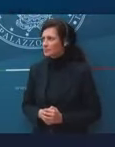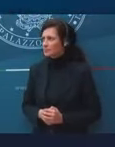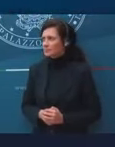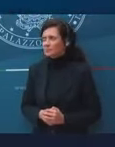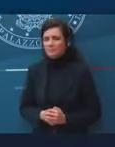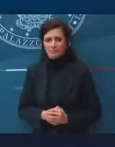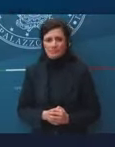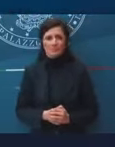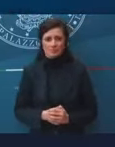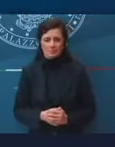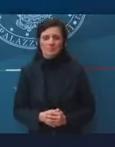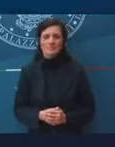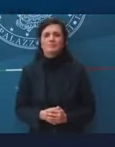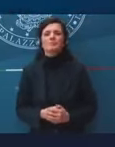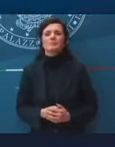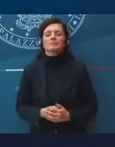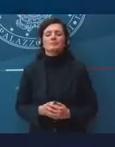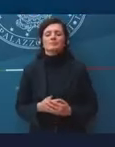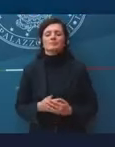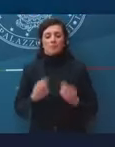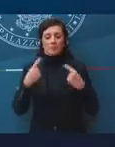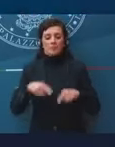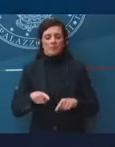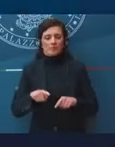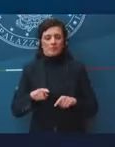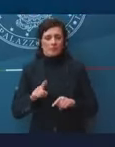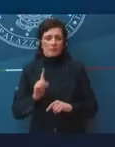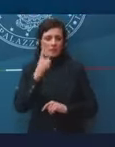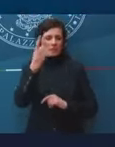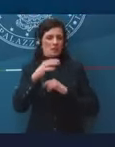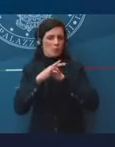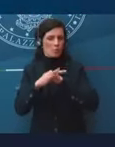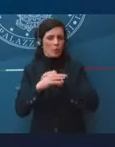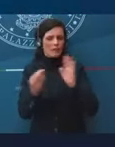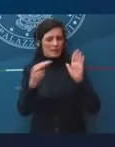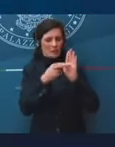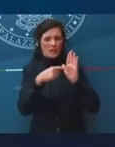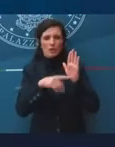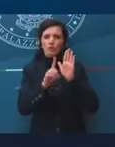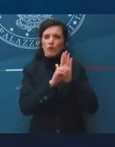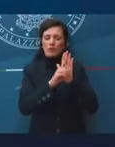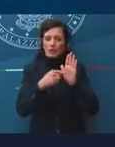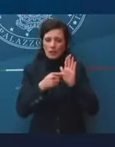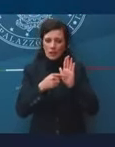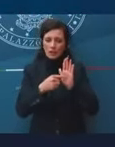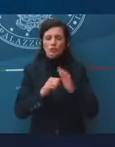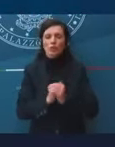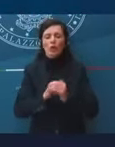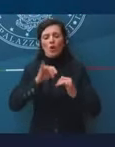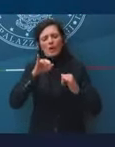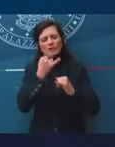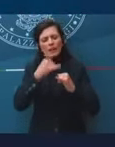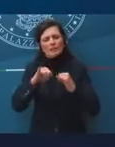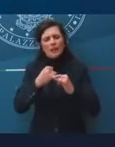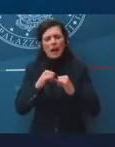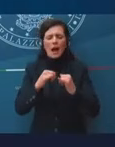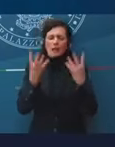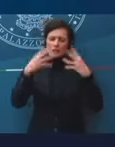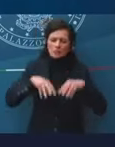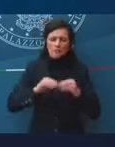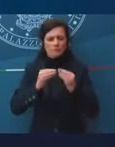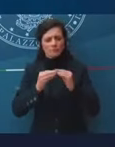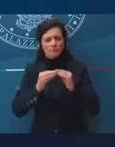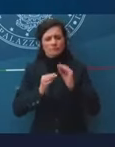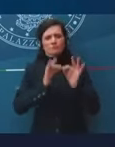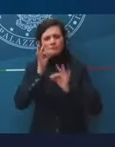Quindi, questo è il primo provvedimento. Come funziona, i dettagli, ne parleremo dopo, ma non